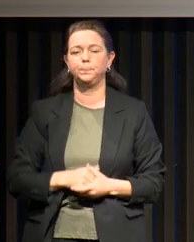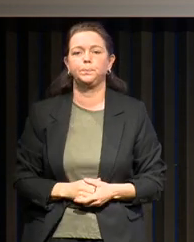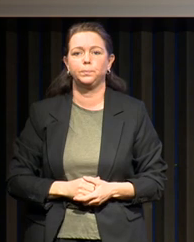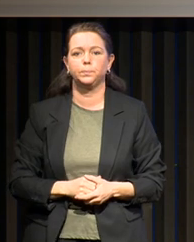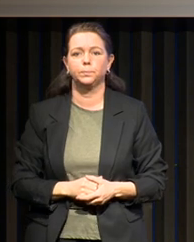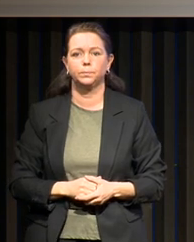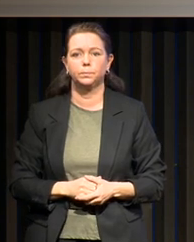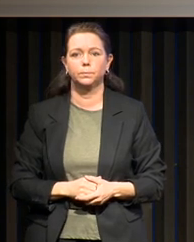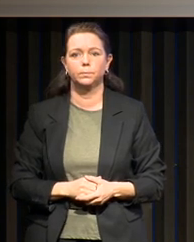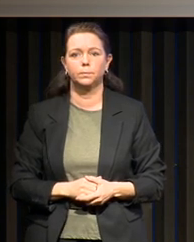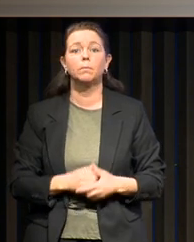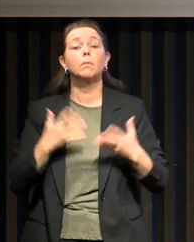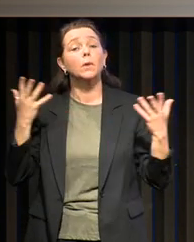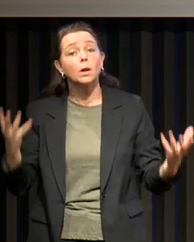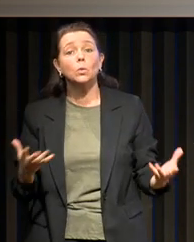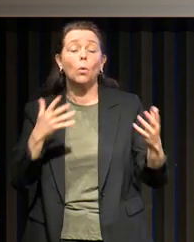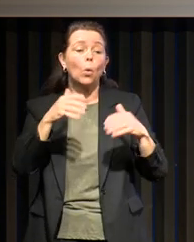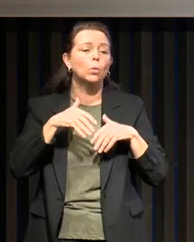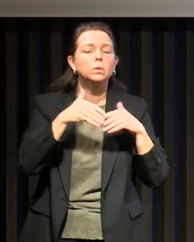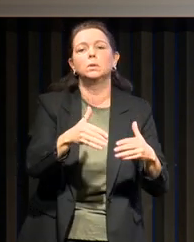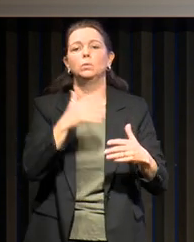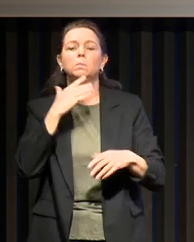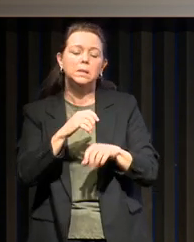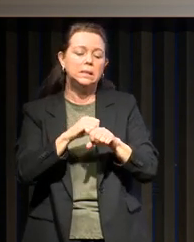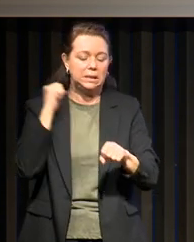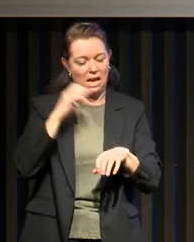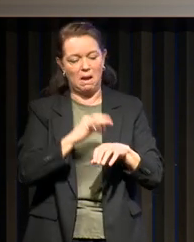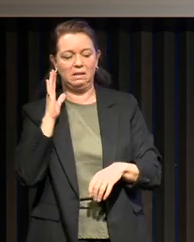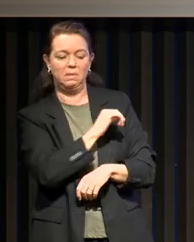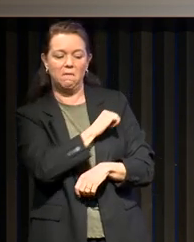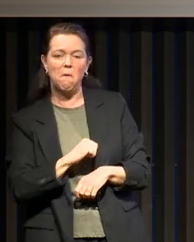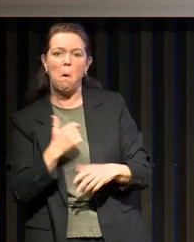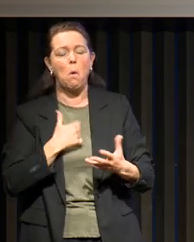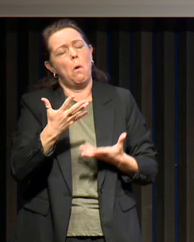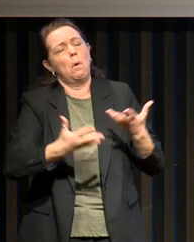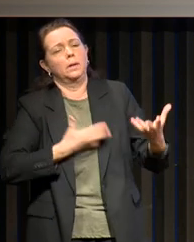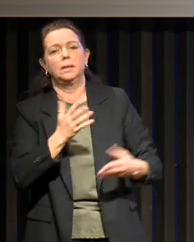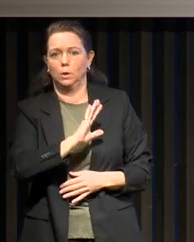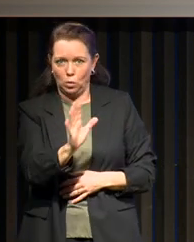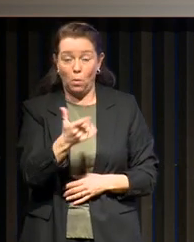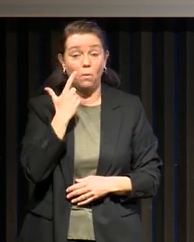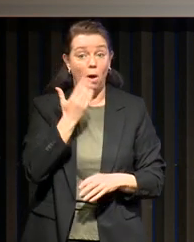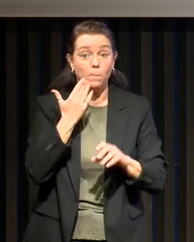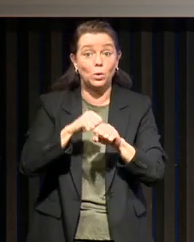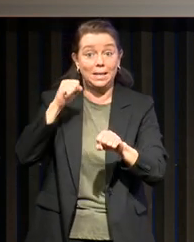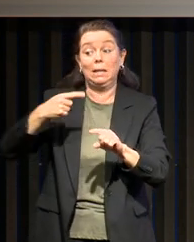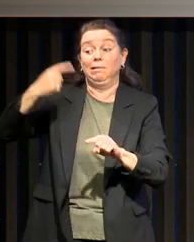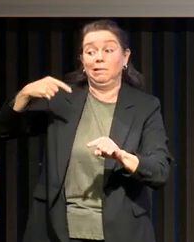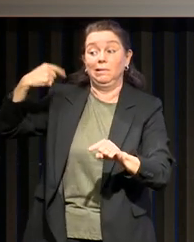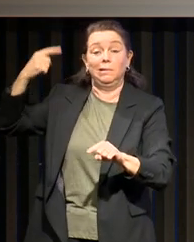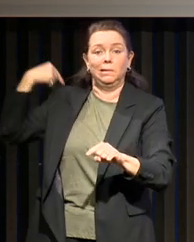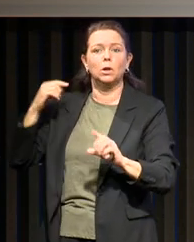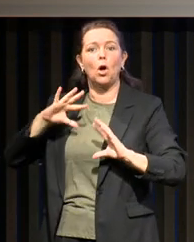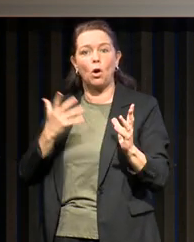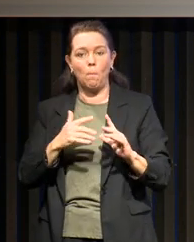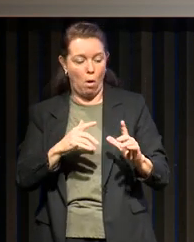que de continuer sur la notion de romantisme et de mal du siècle, je vais vous proposer de passer du mal du siècle à un voyage dans les siècles, de voir comment s'est construit ce